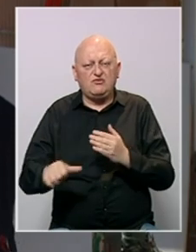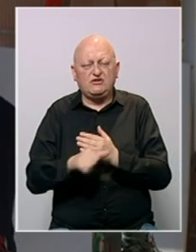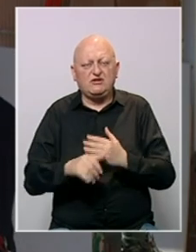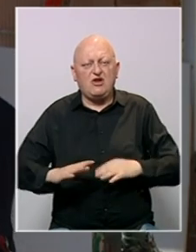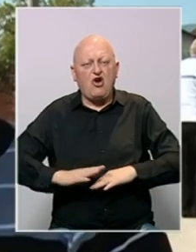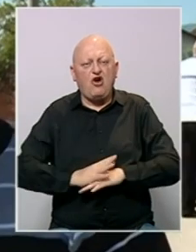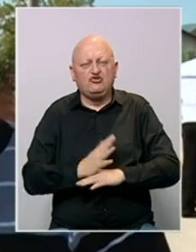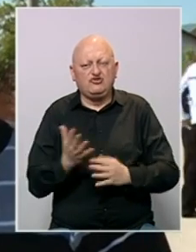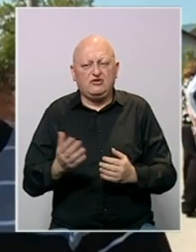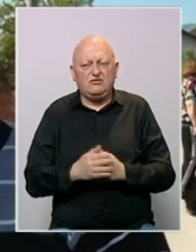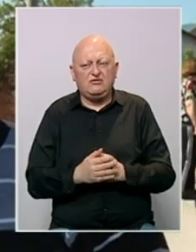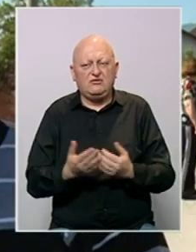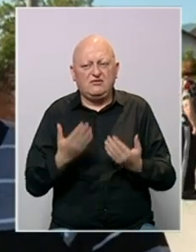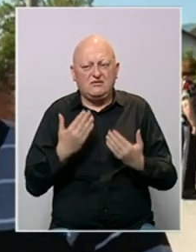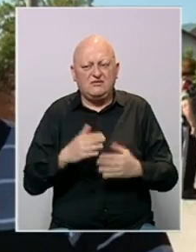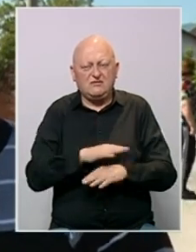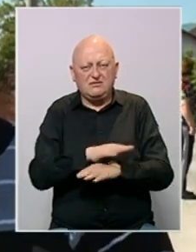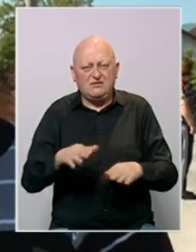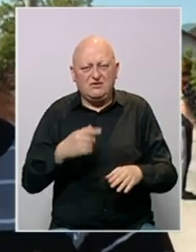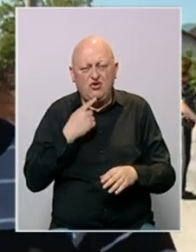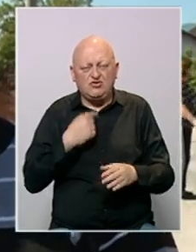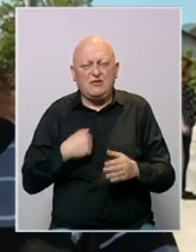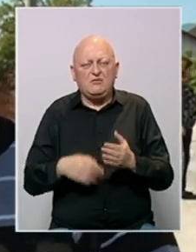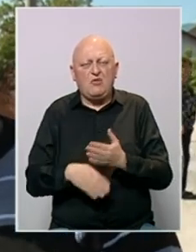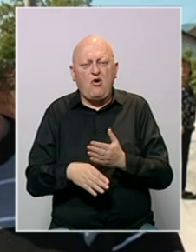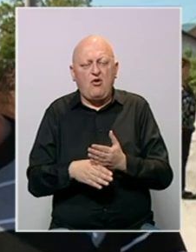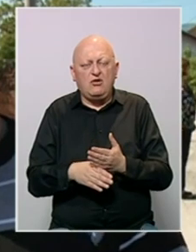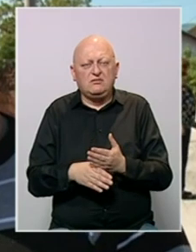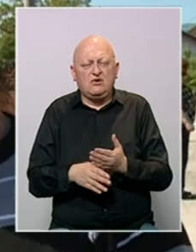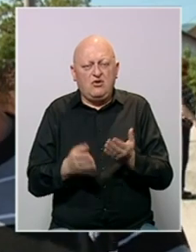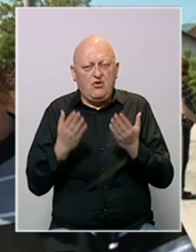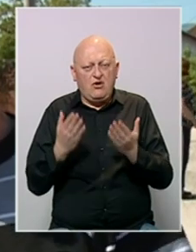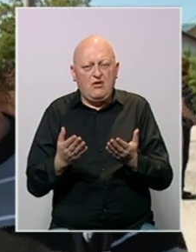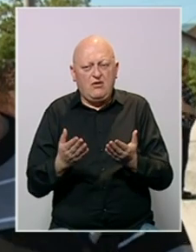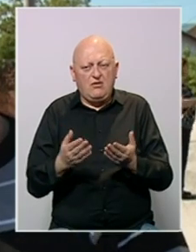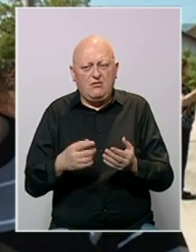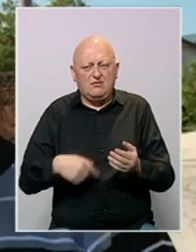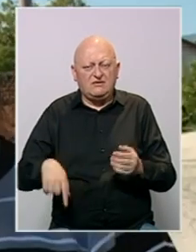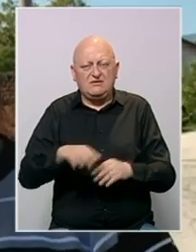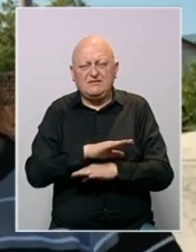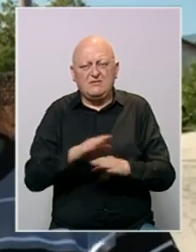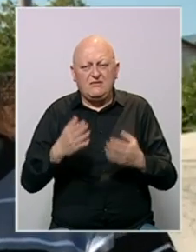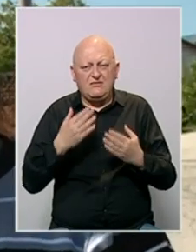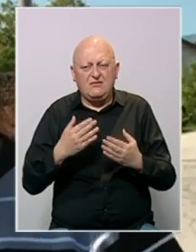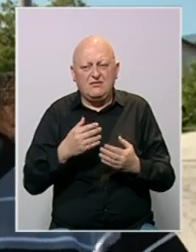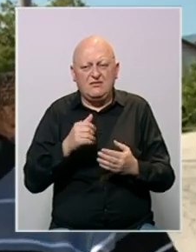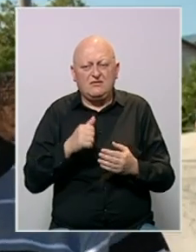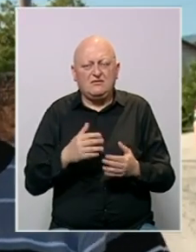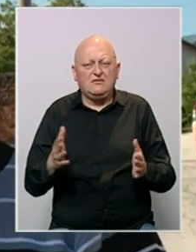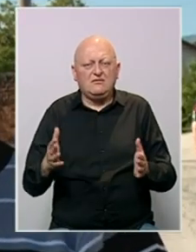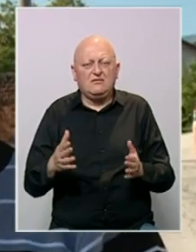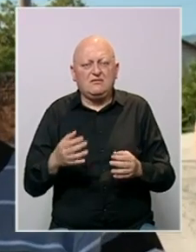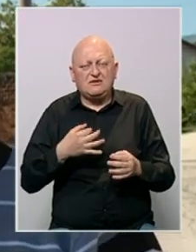emocije. Zahvaljujem svi koji su pomogu, ovaj sviju zahvaljuju. Sad bolje i